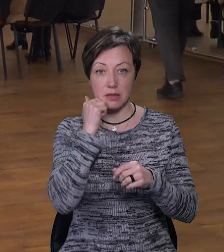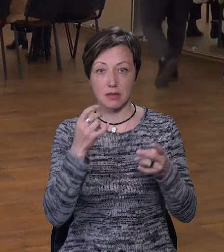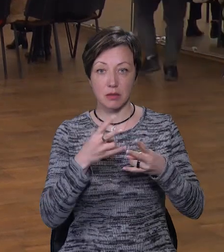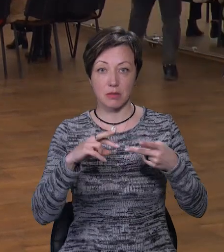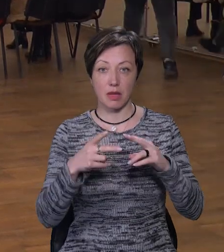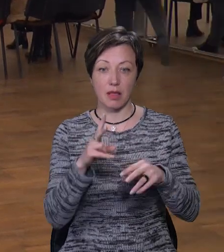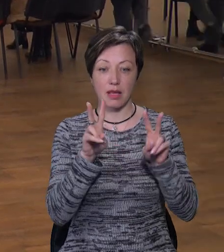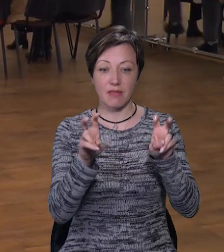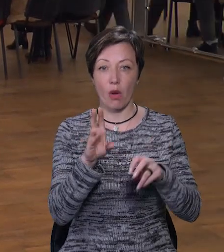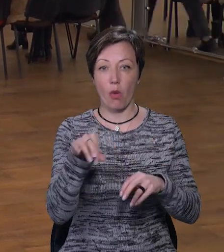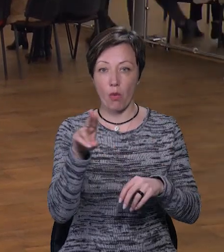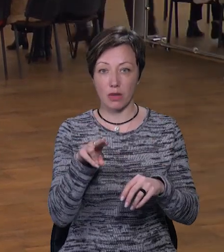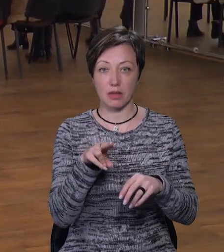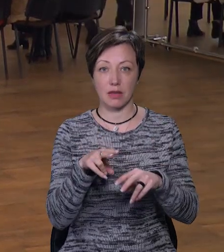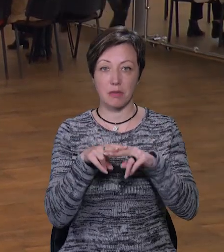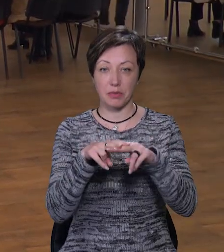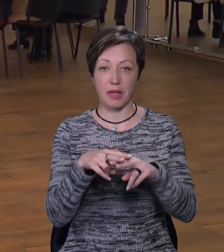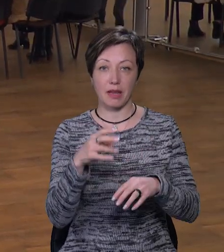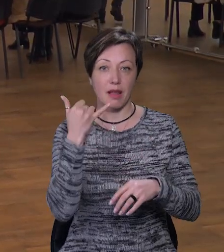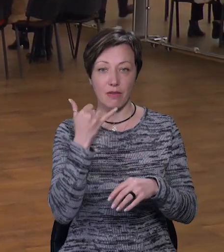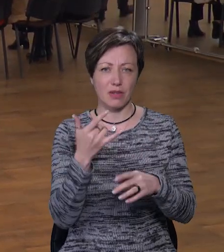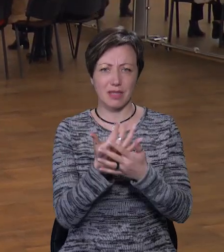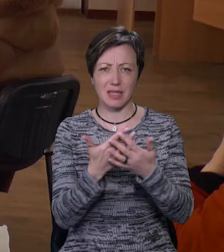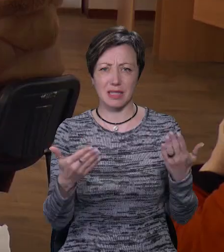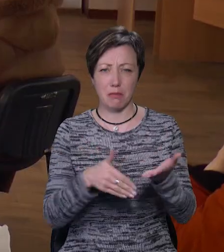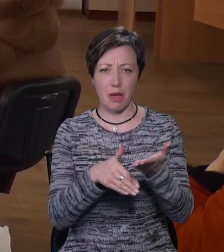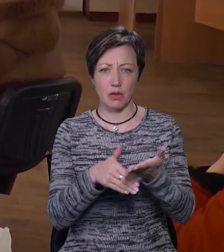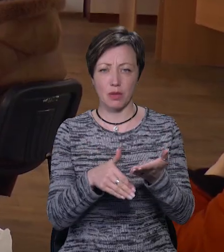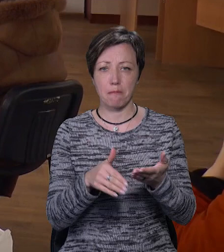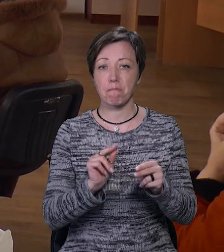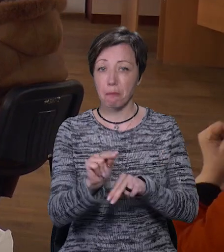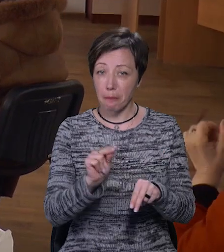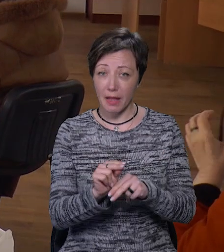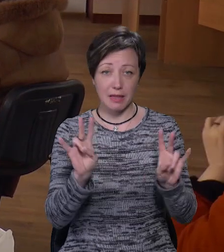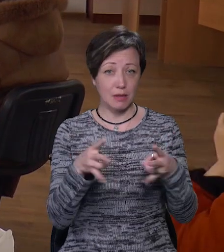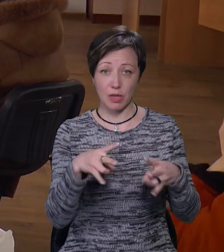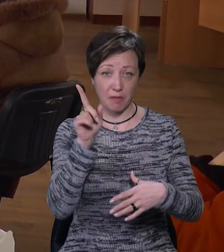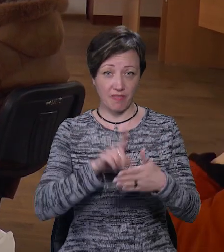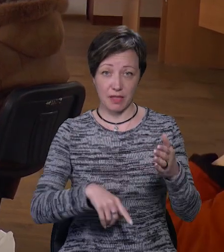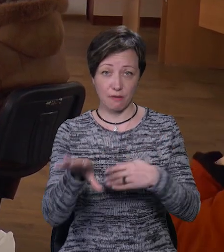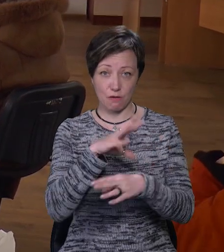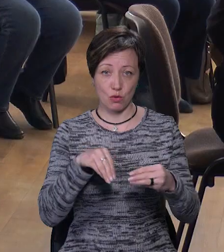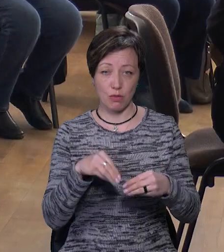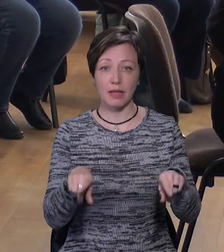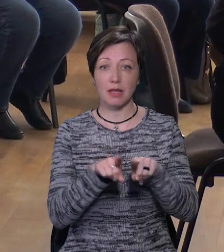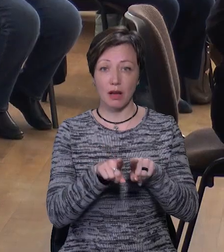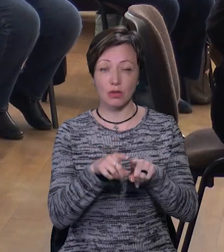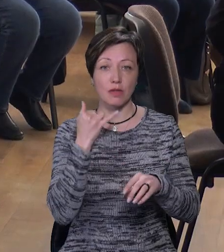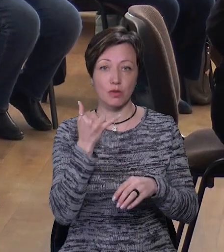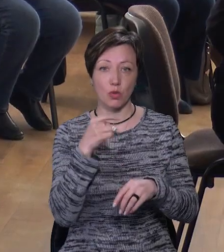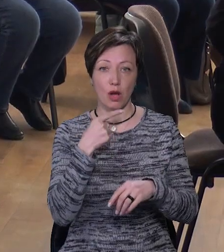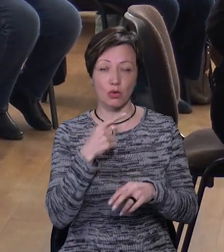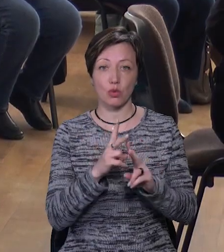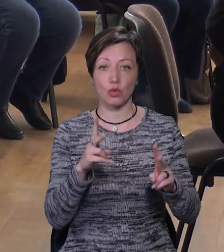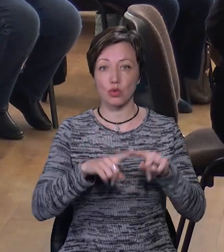потрібно назвати там код, який прийде на цей телефон. Тобто абсолютно різні методи. Ми навчаємо, що не потрібно вірити усьому. Також телефонують і